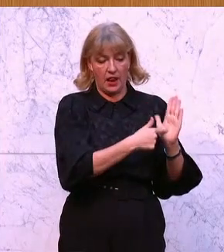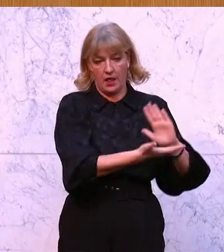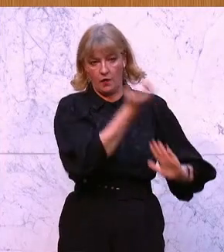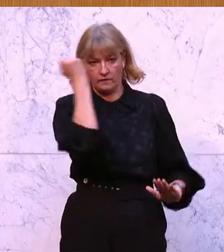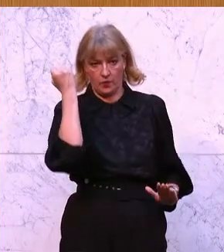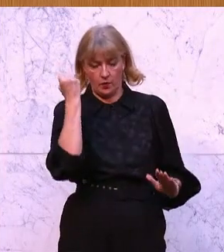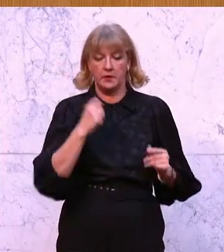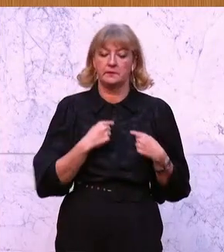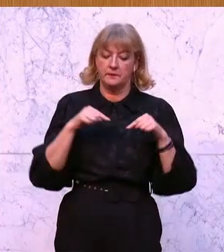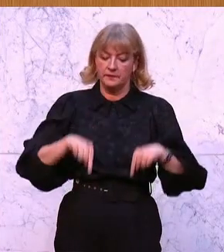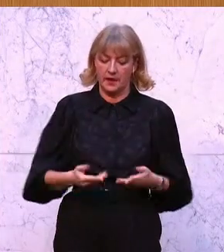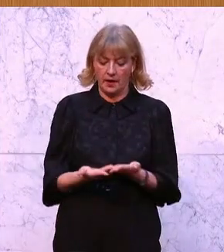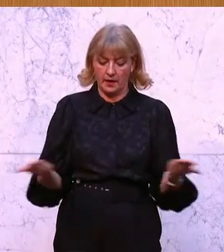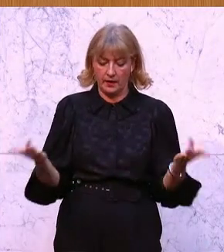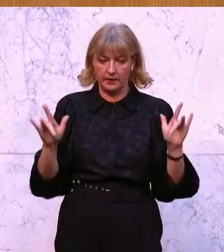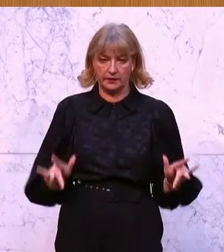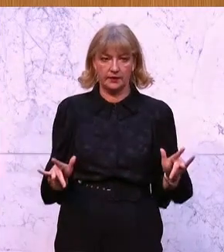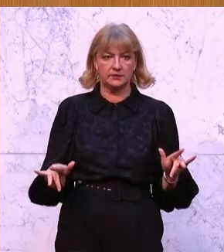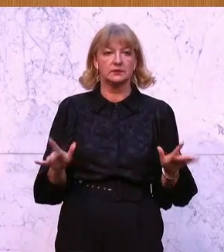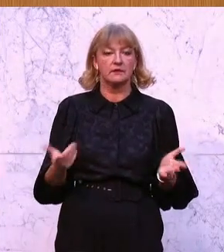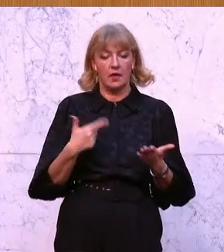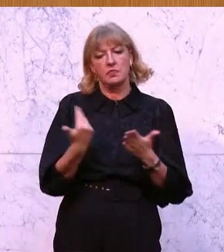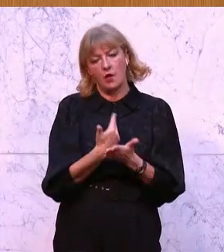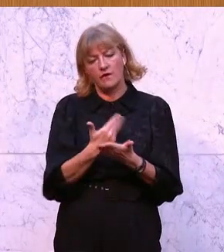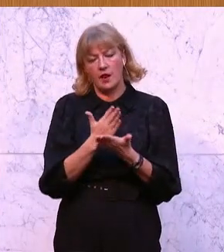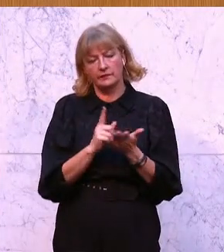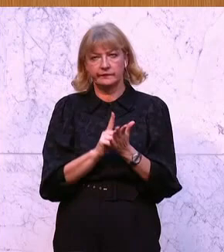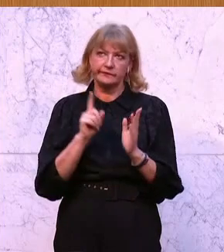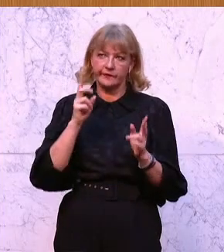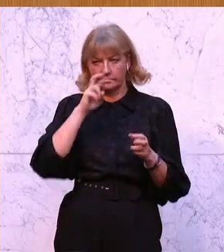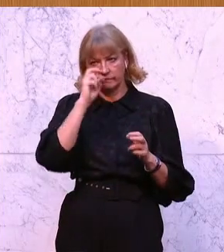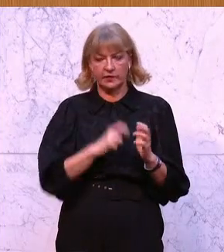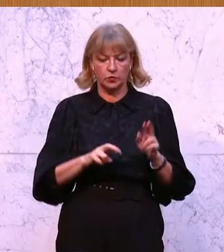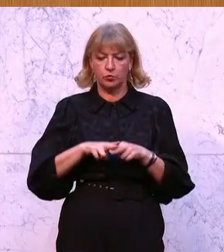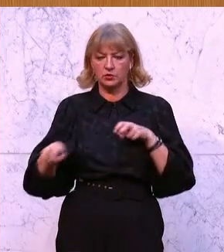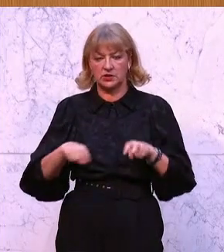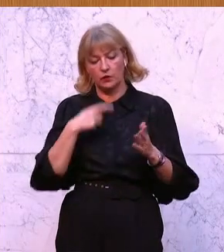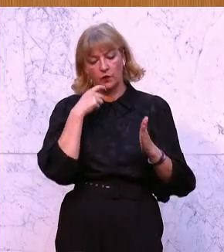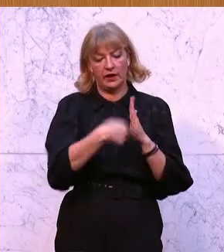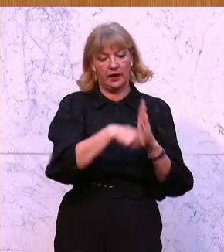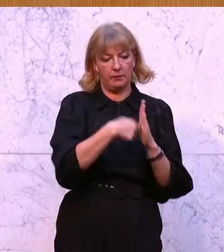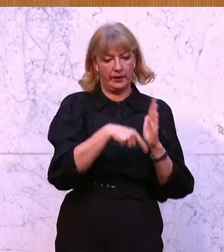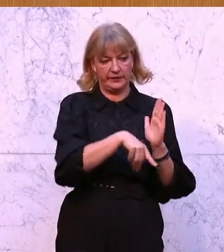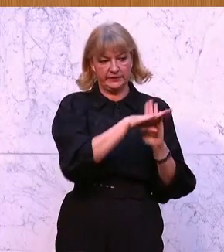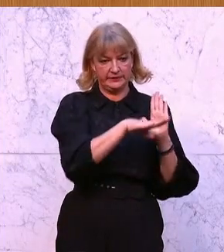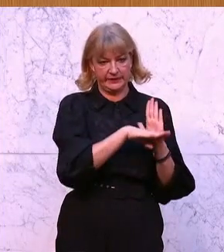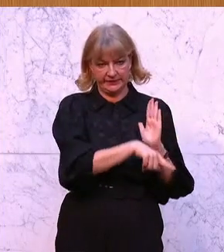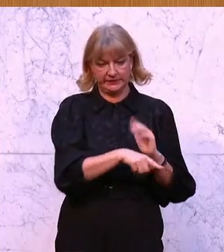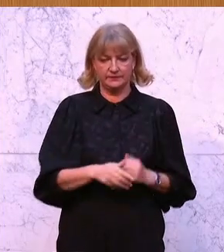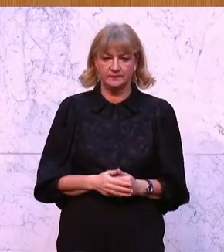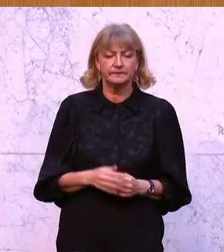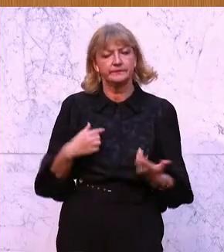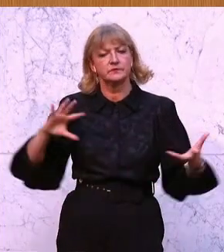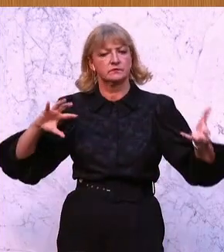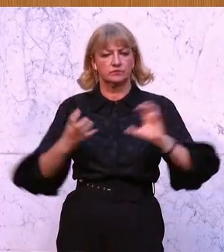und uns liegt nun eine teilweise Novelle, ein Reparaturversuch der Bundesregierung vor von diesem Gesetz. Um es